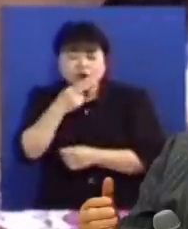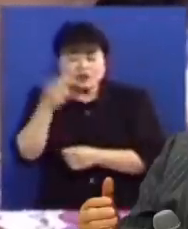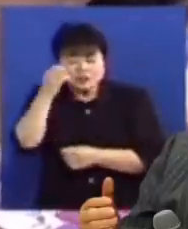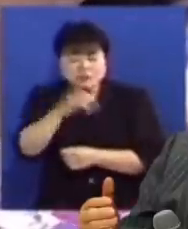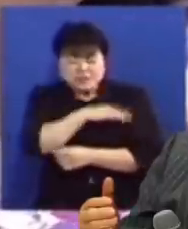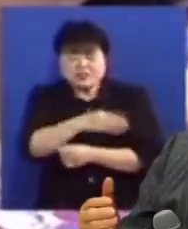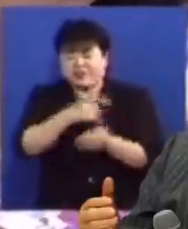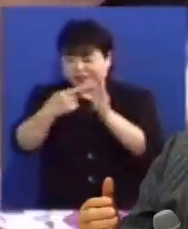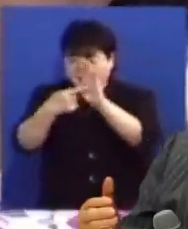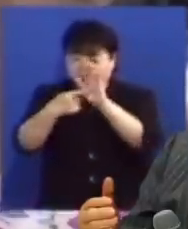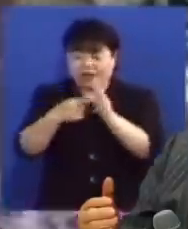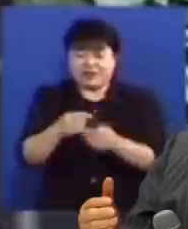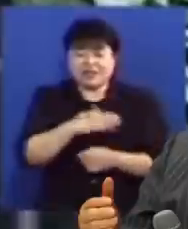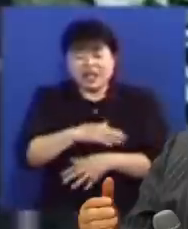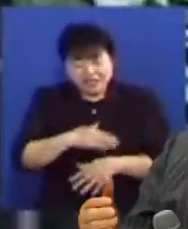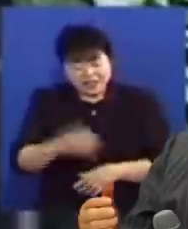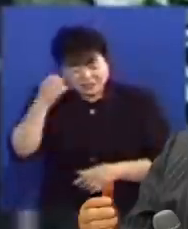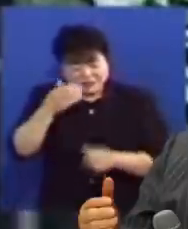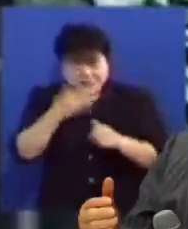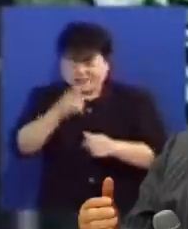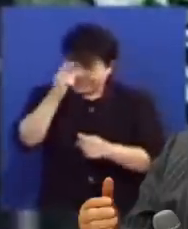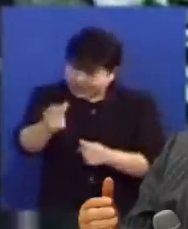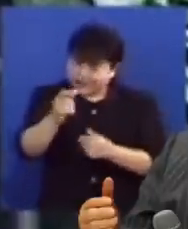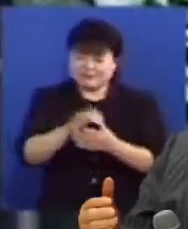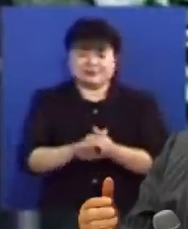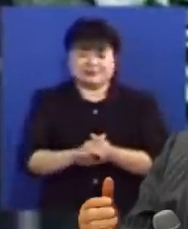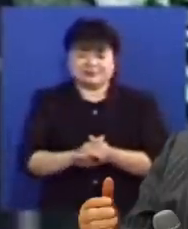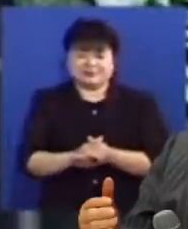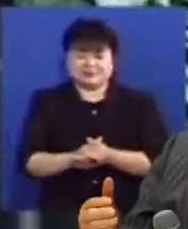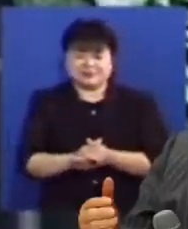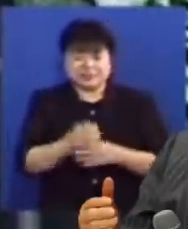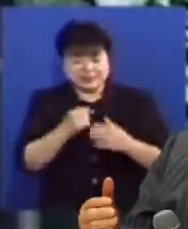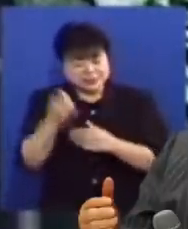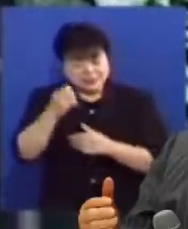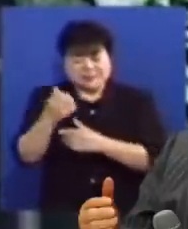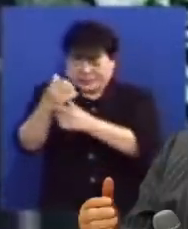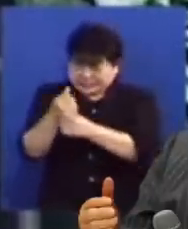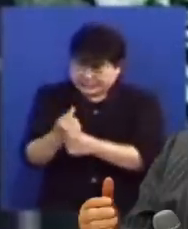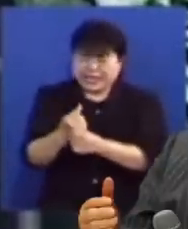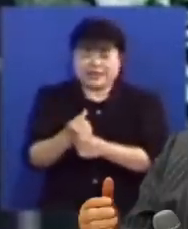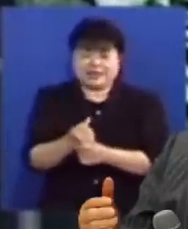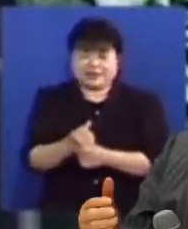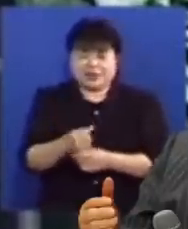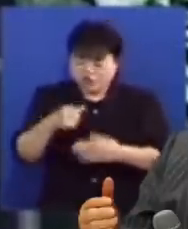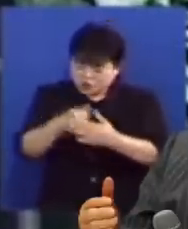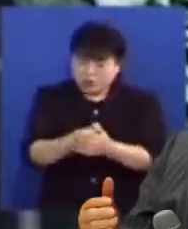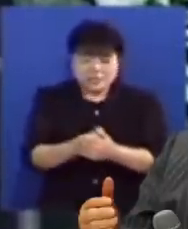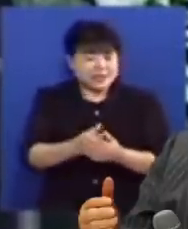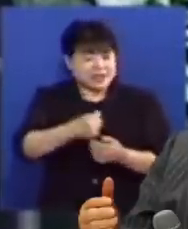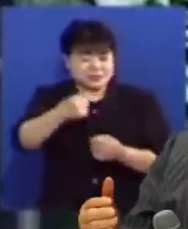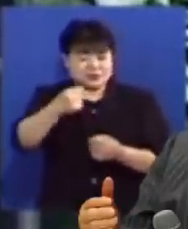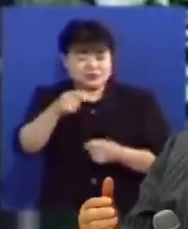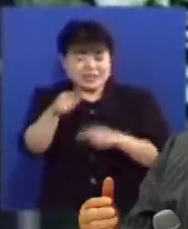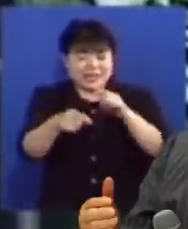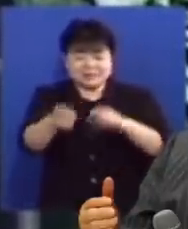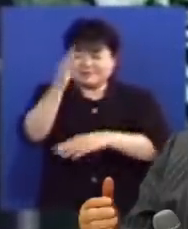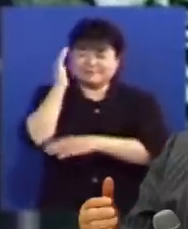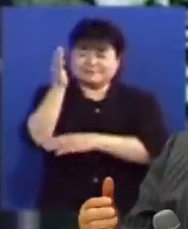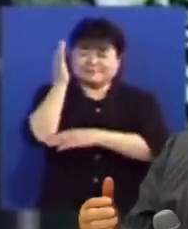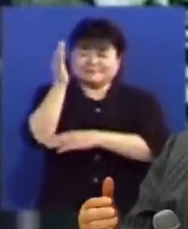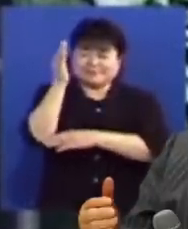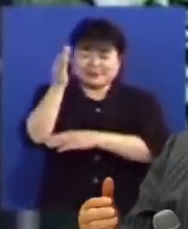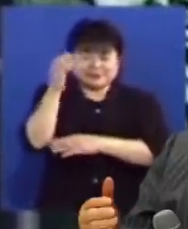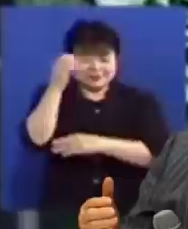나타내신다 나는 약해도 성령은 강하다 그러므로 성령께 의지함으로 용기를 내어서 나가서 말씀을